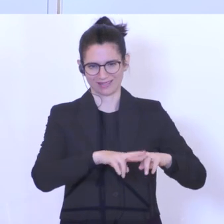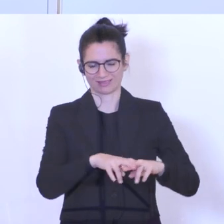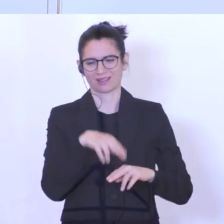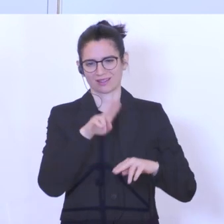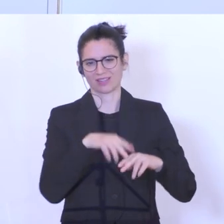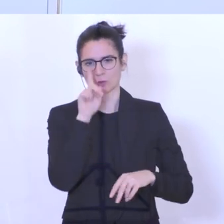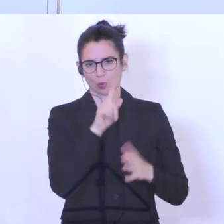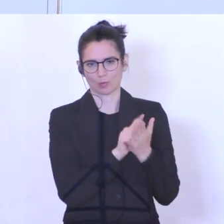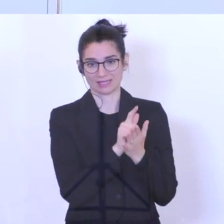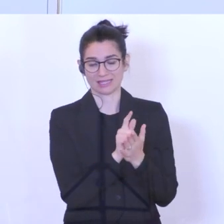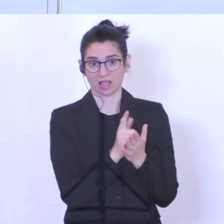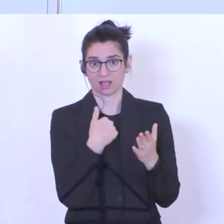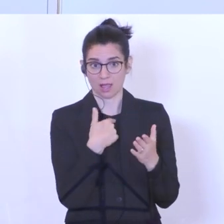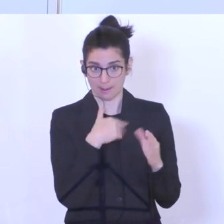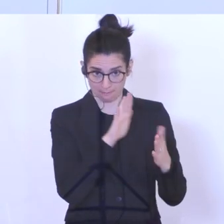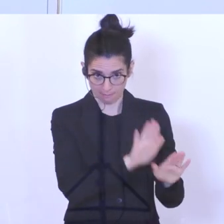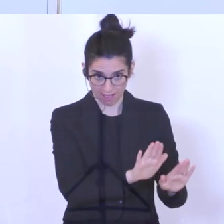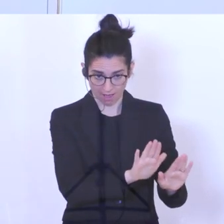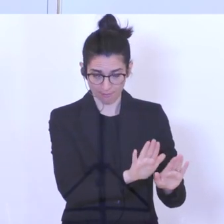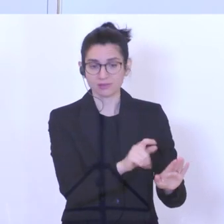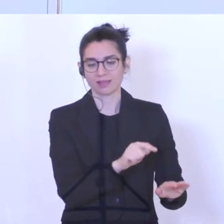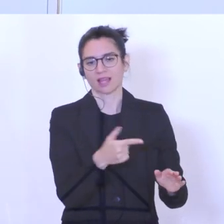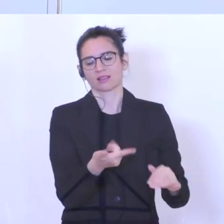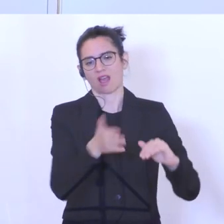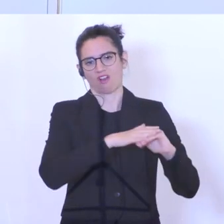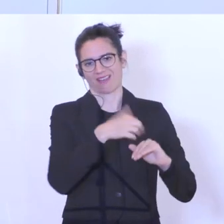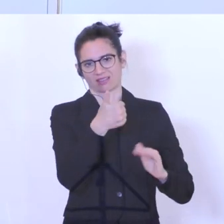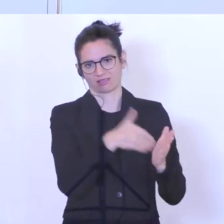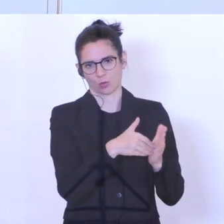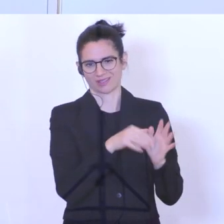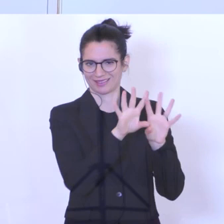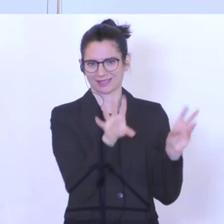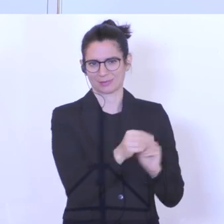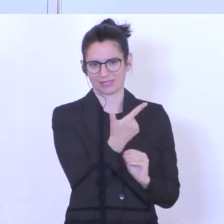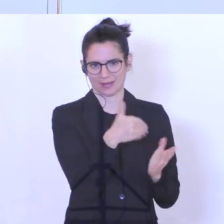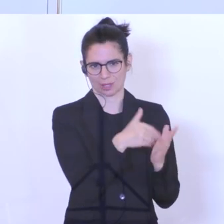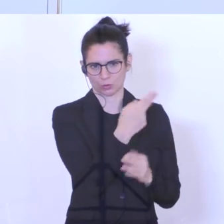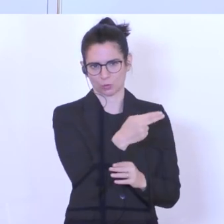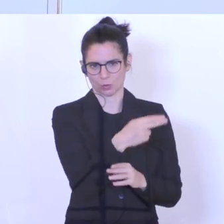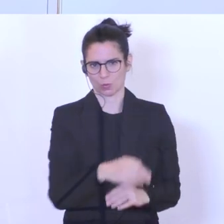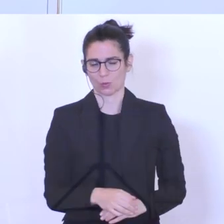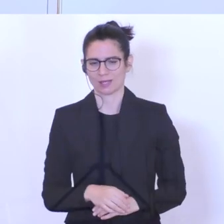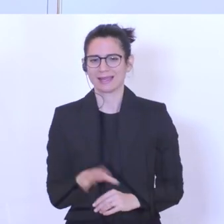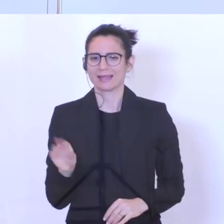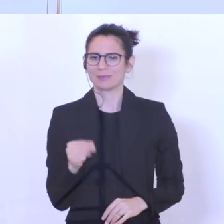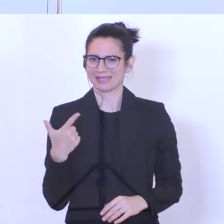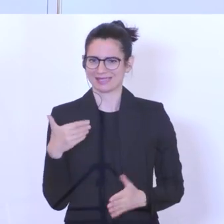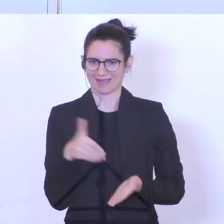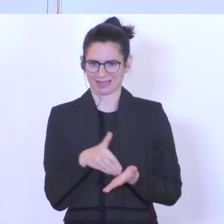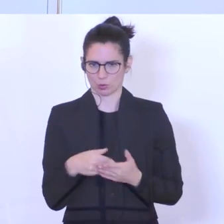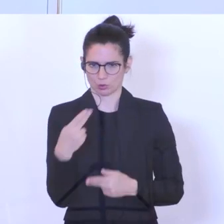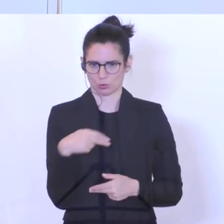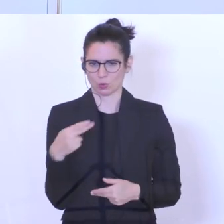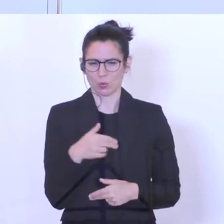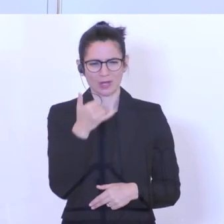nach der Probezeit. Das sind circa drei Monate im Normalfall. Wir fördern mit diesen 2.000